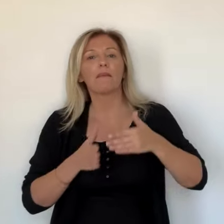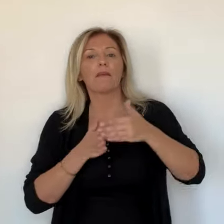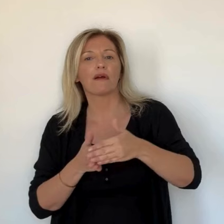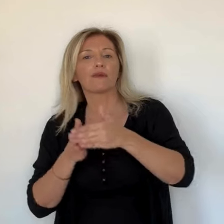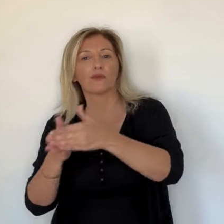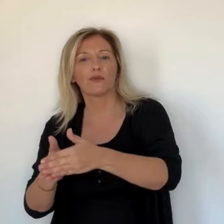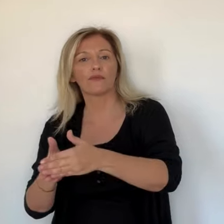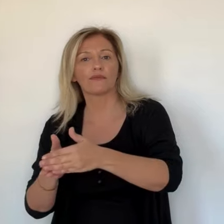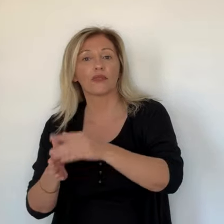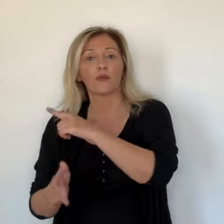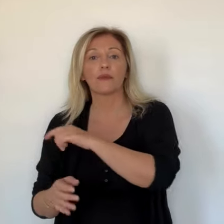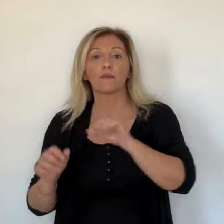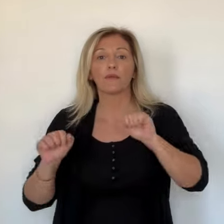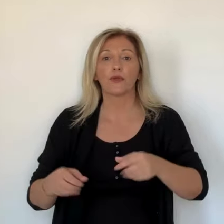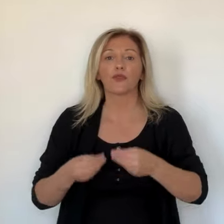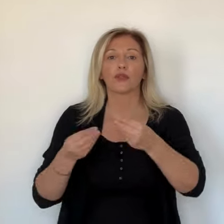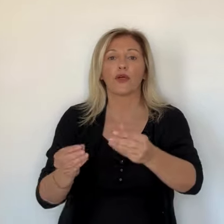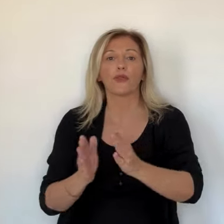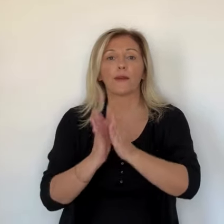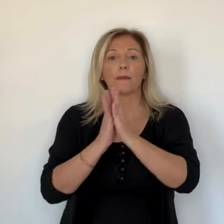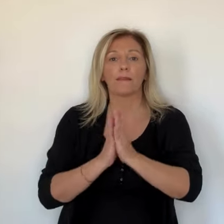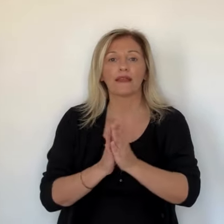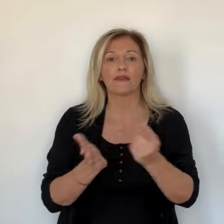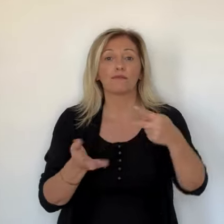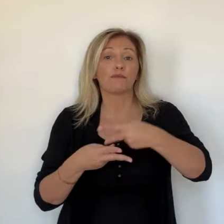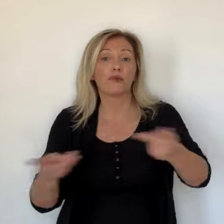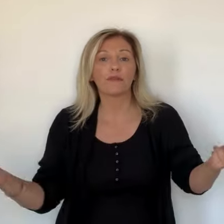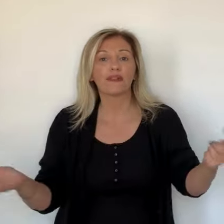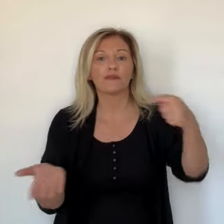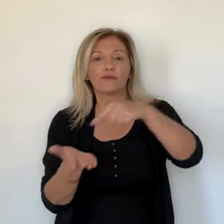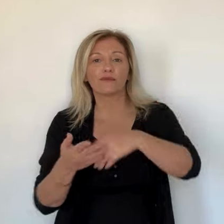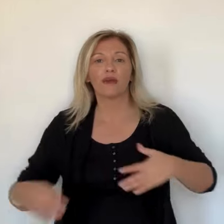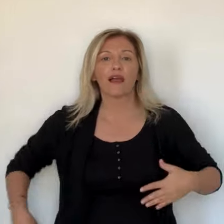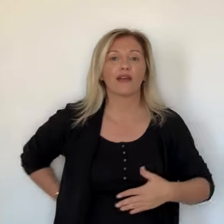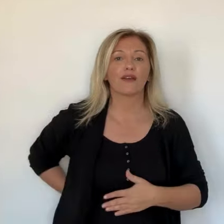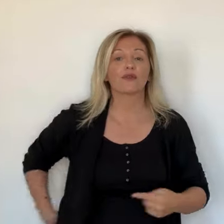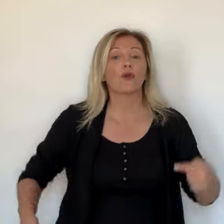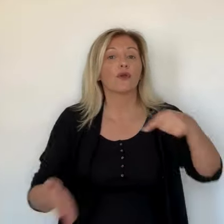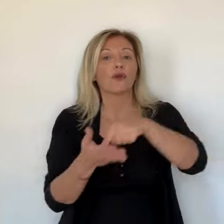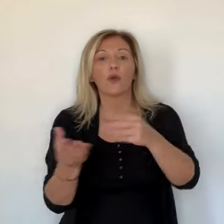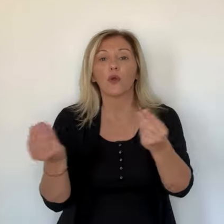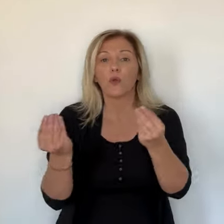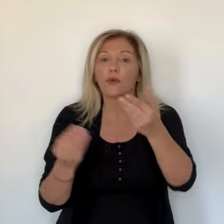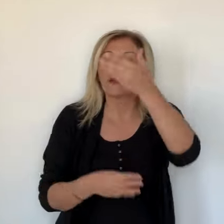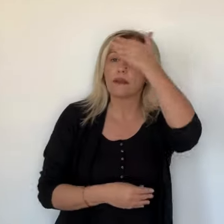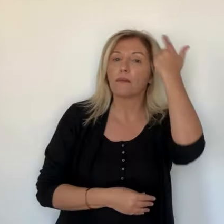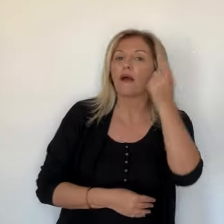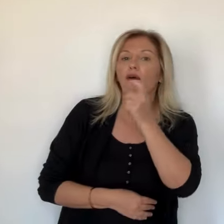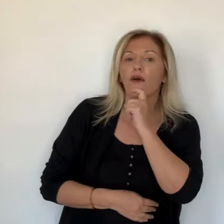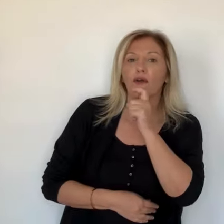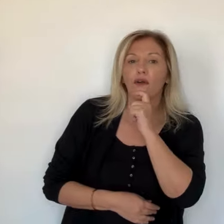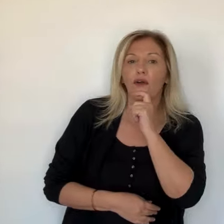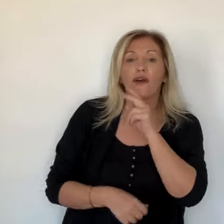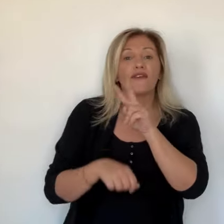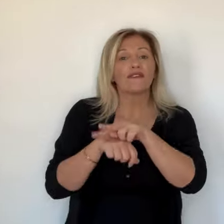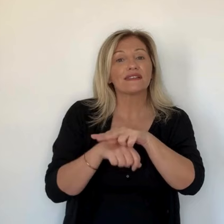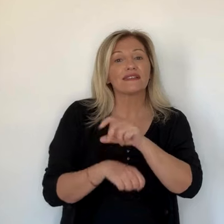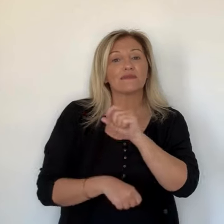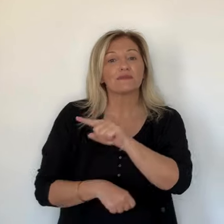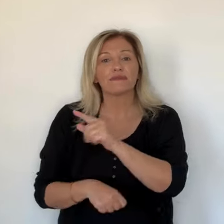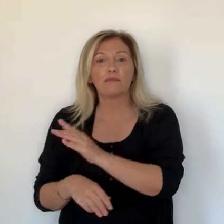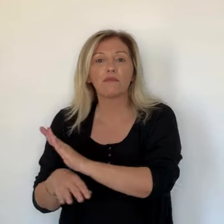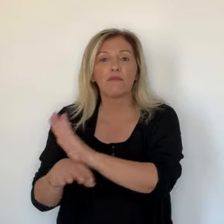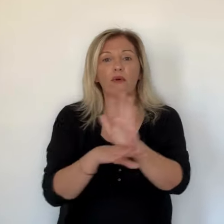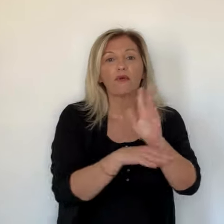depuis Rome. La papa mobile serait nécessairement acheminée par bateau. Une messe en public serait envisagée à Ajaccio dans